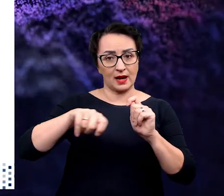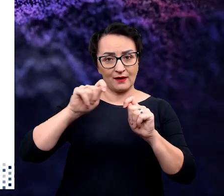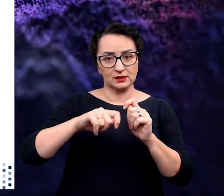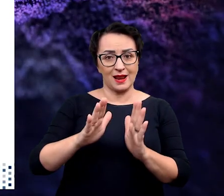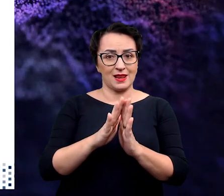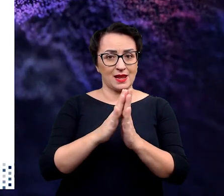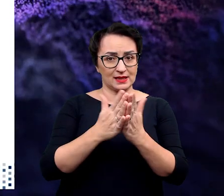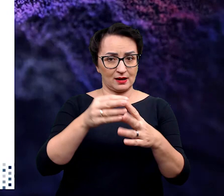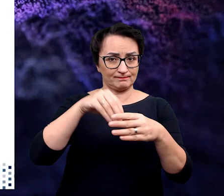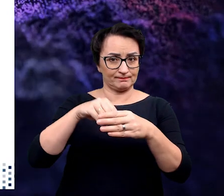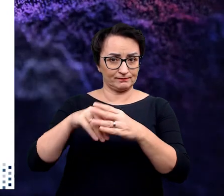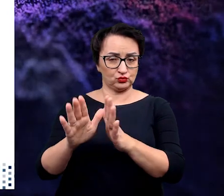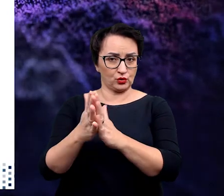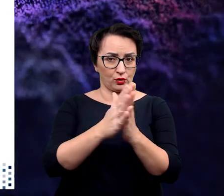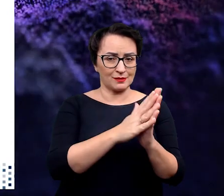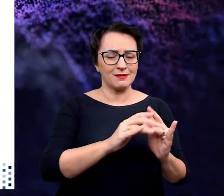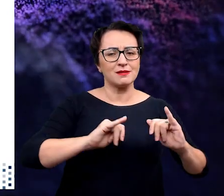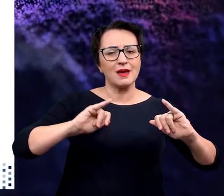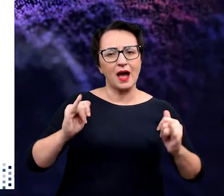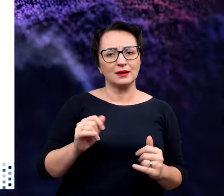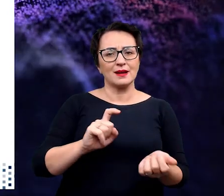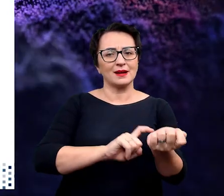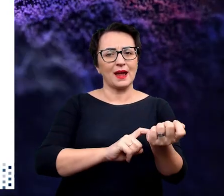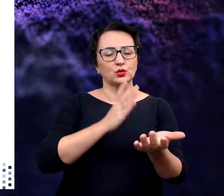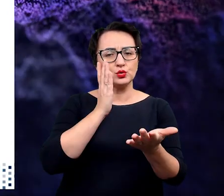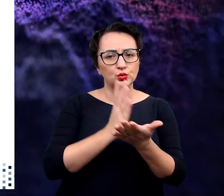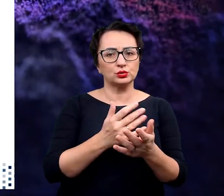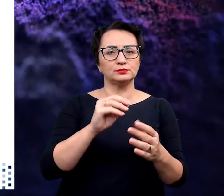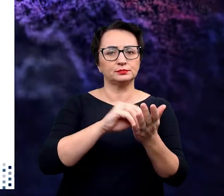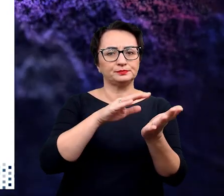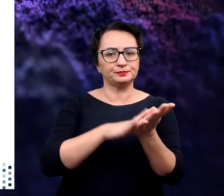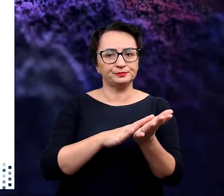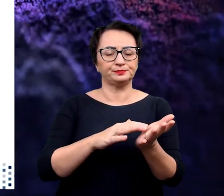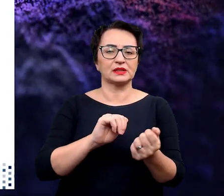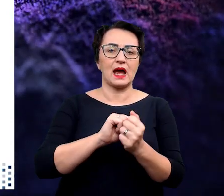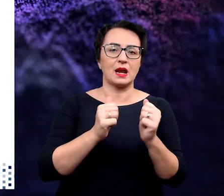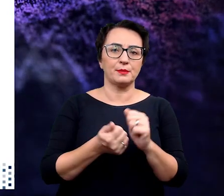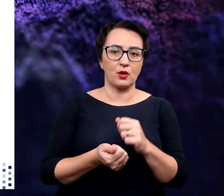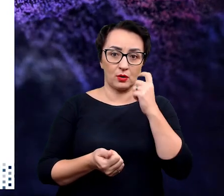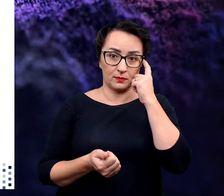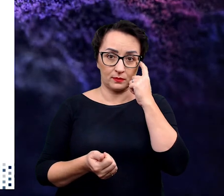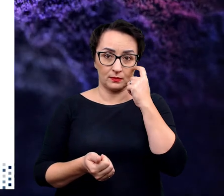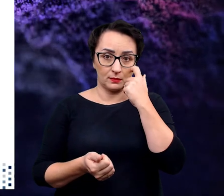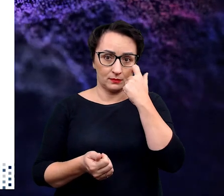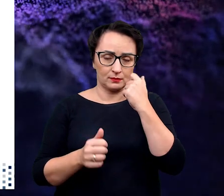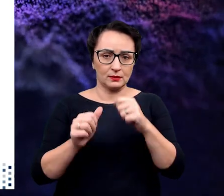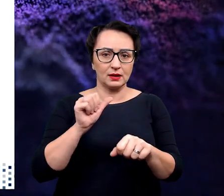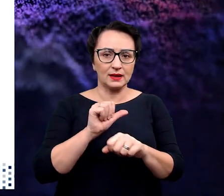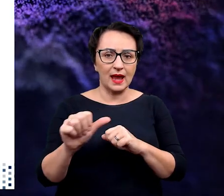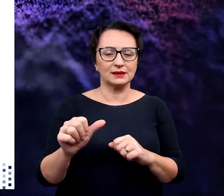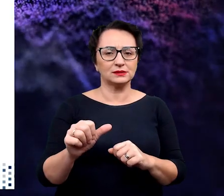mianowicie sprawdzali w literaturze, jakie geny zostały wymienione albo